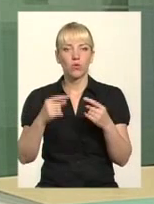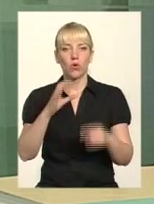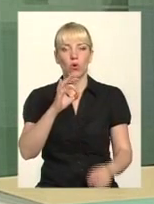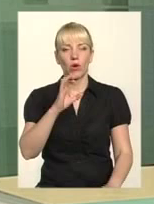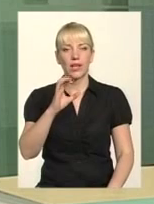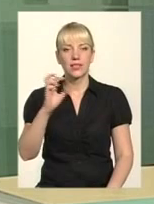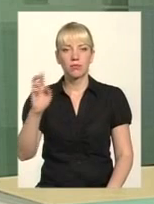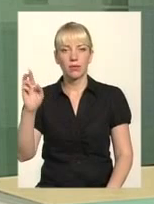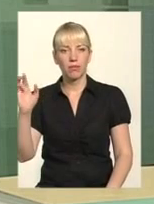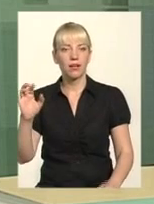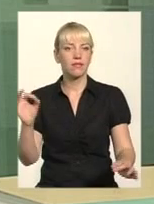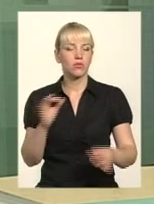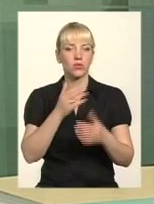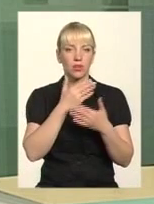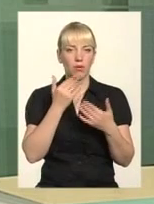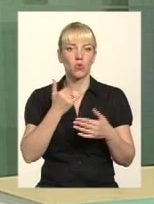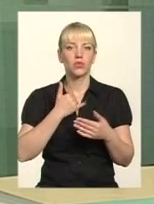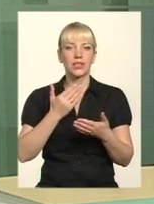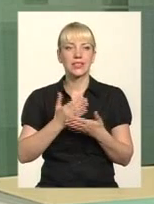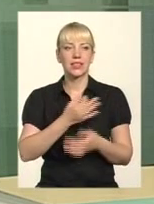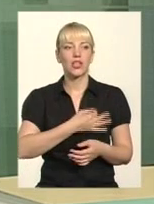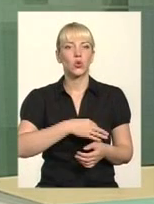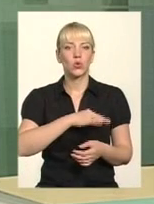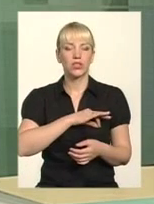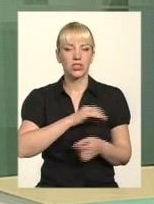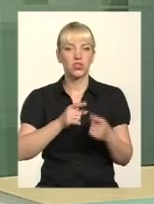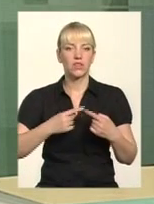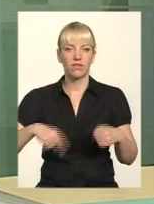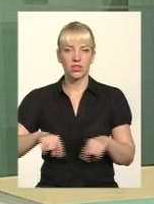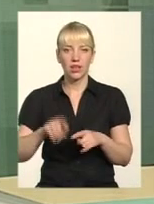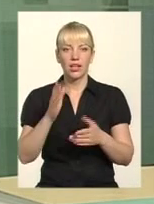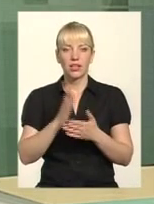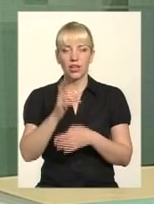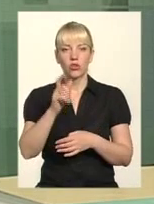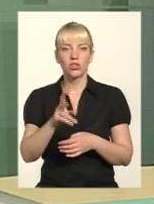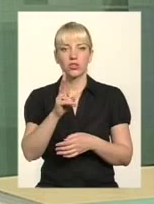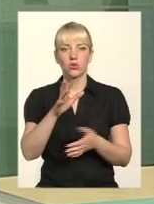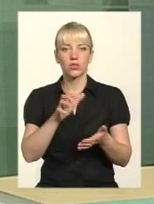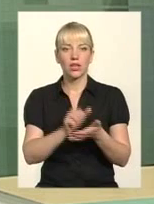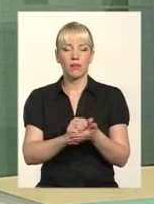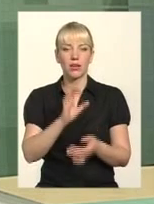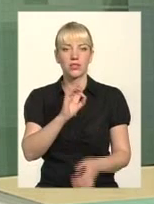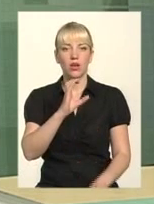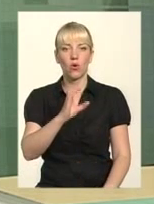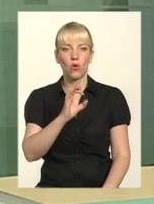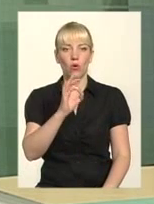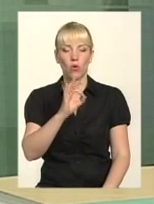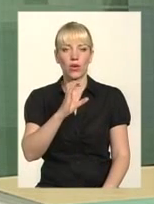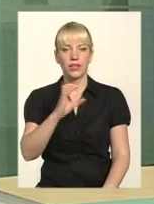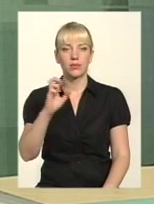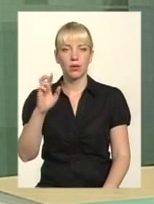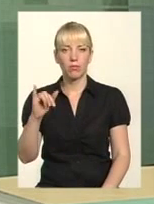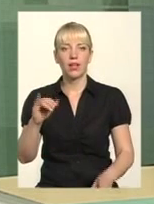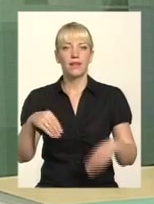є юридичний відділ, в нас є людина, яка займається ОСББ, надає необхідну правову